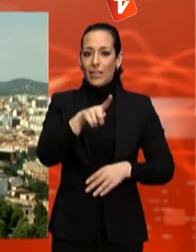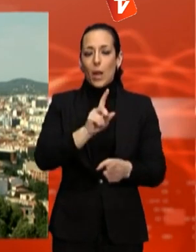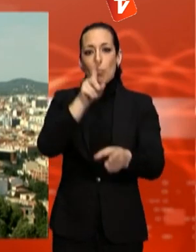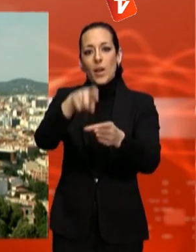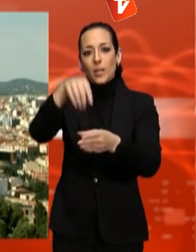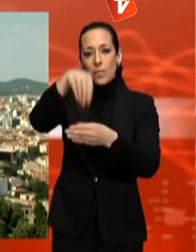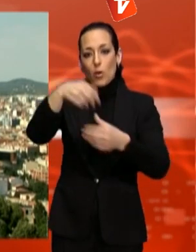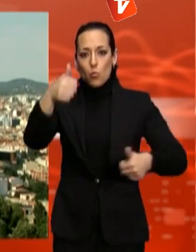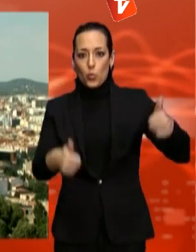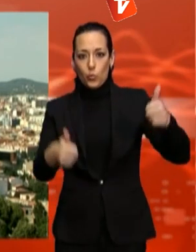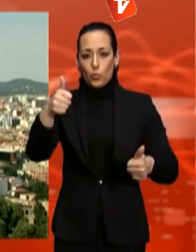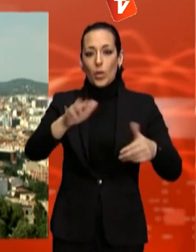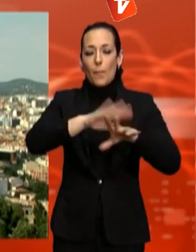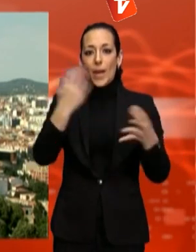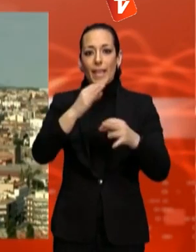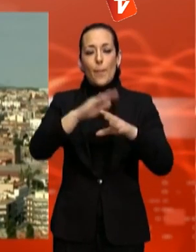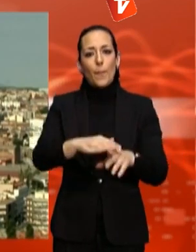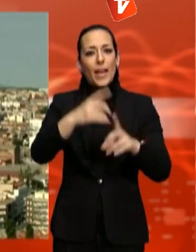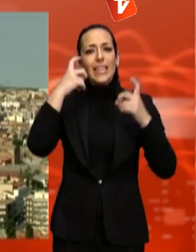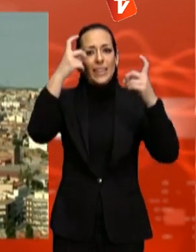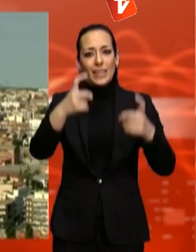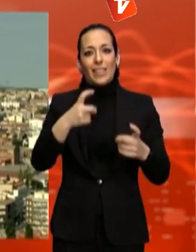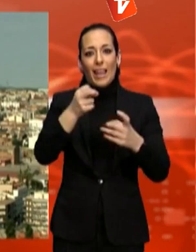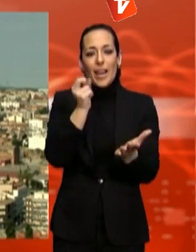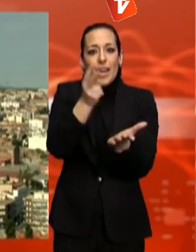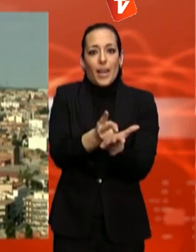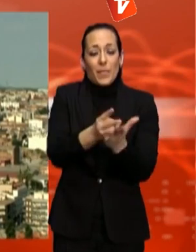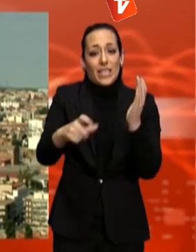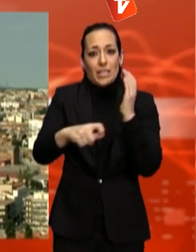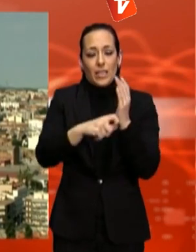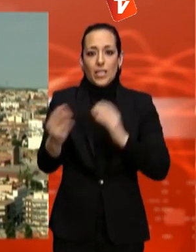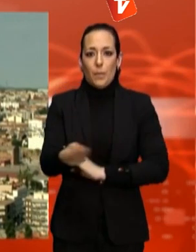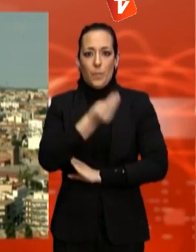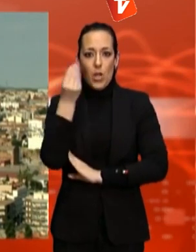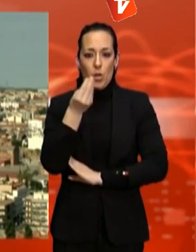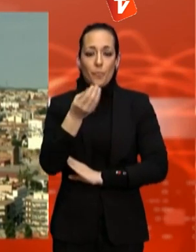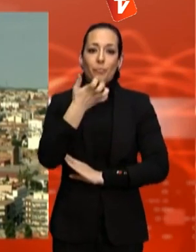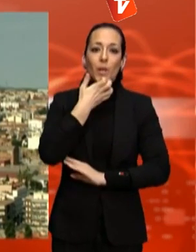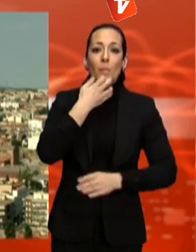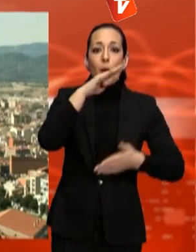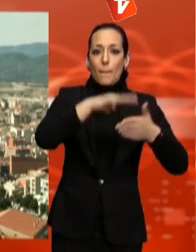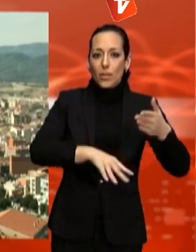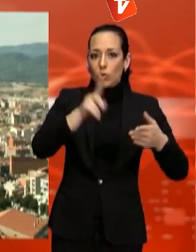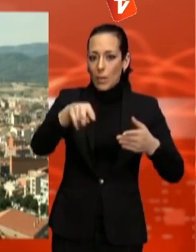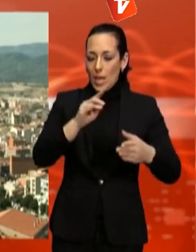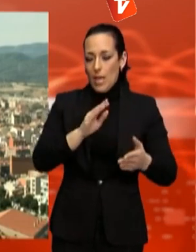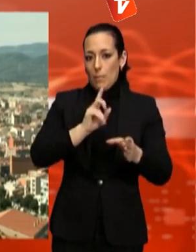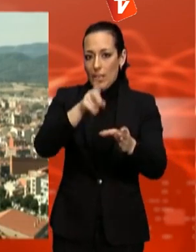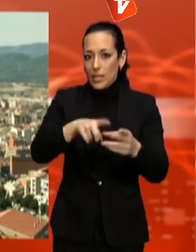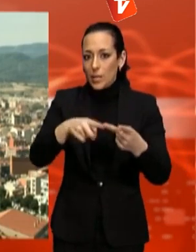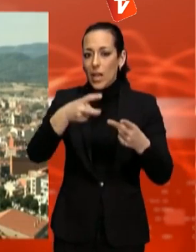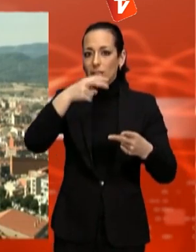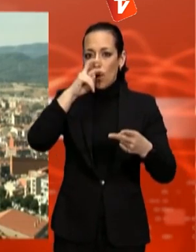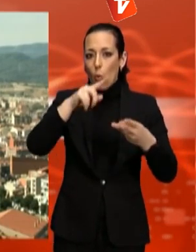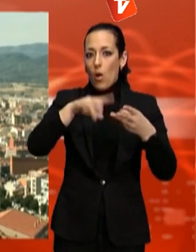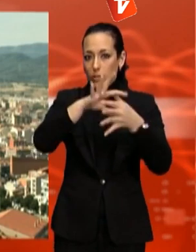concurs per fer front a diferents reptes estratègics. Dins d'aquest certament, la nostra ciutat, a més de Barcelona, l'Hospitalet de Llobregat i Sant Cugat del Vallès